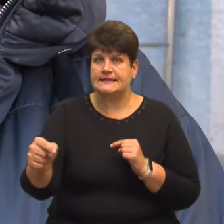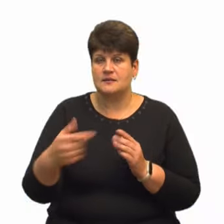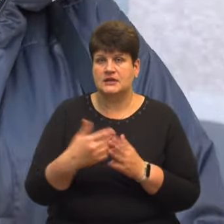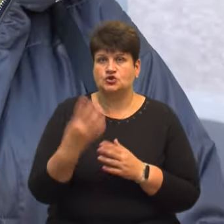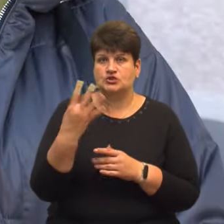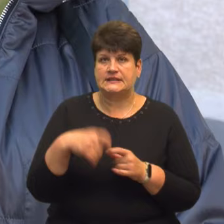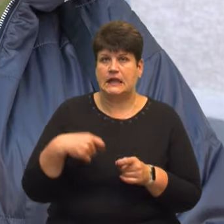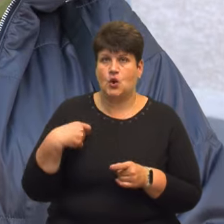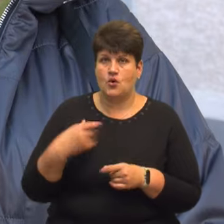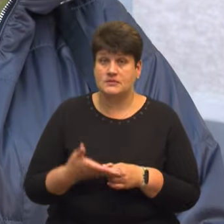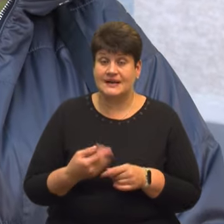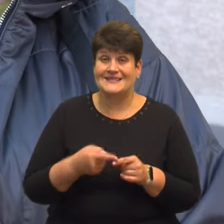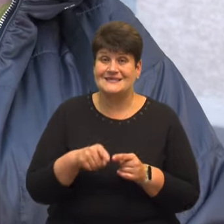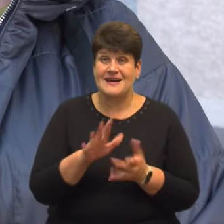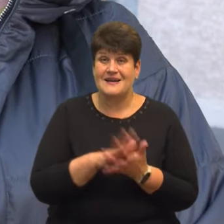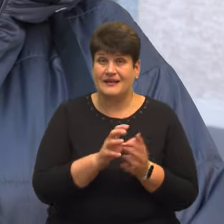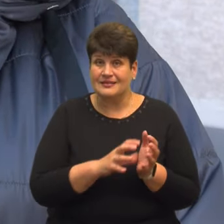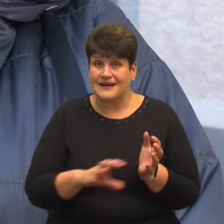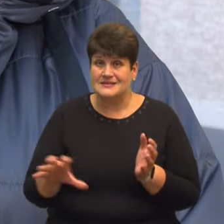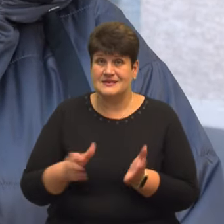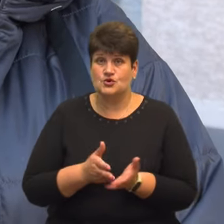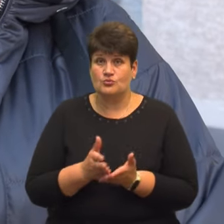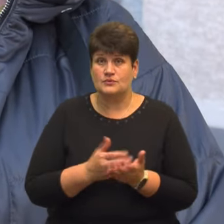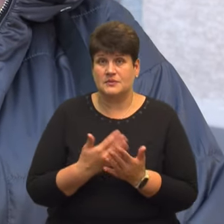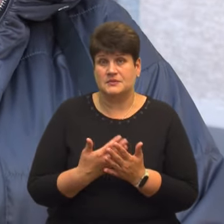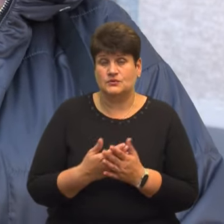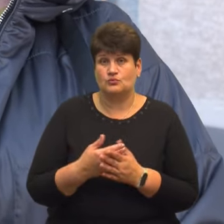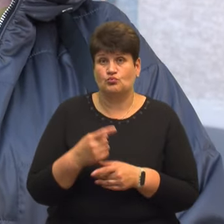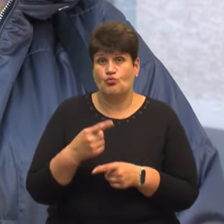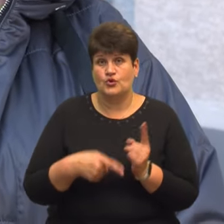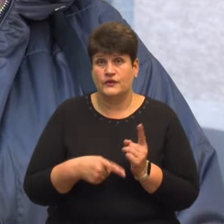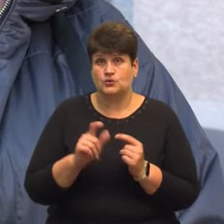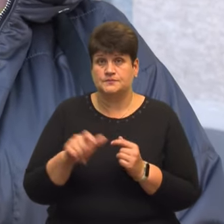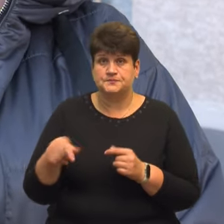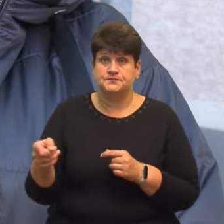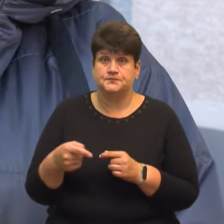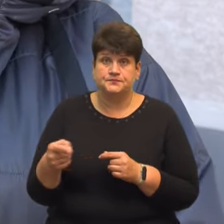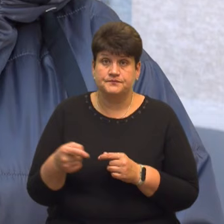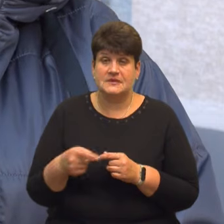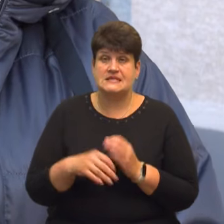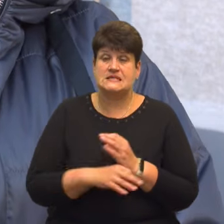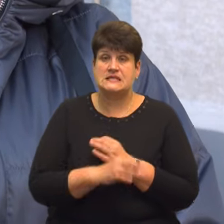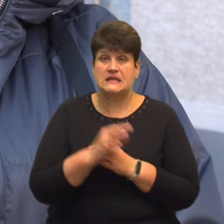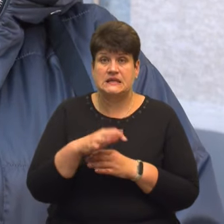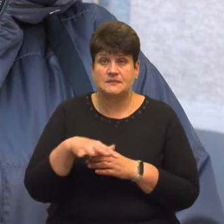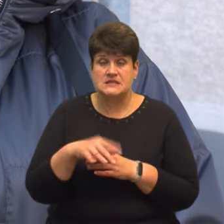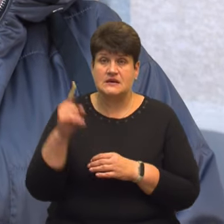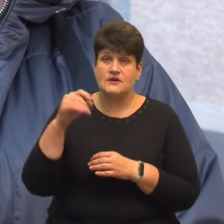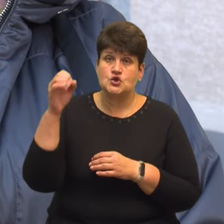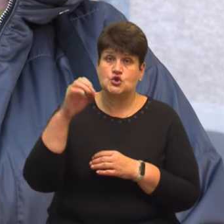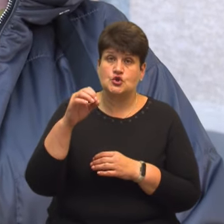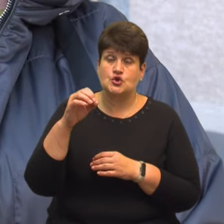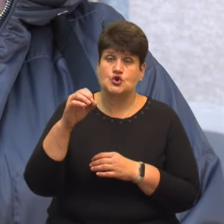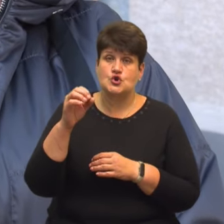кілометрів. Ця каналізація обслуговує майже половину мешканців Тернополя. Тобто Східний масив, Соняшний масив,